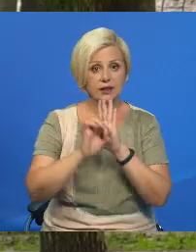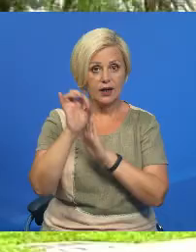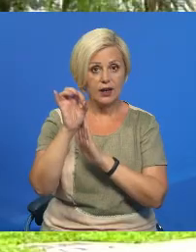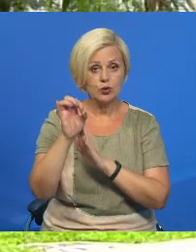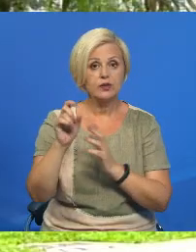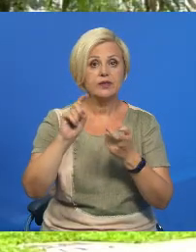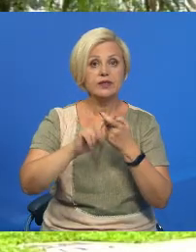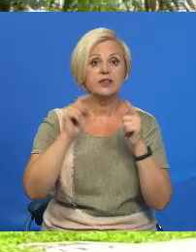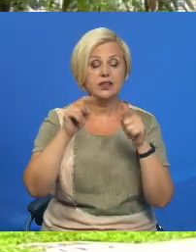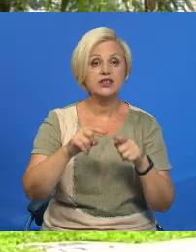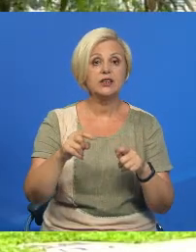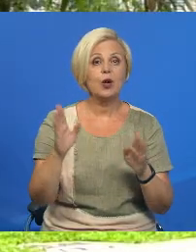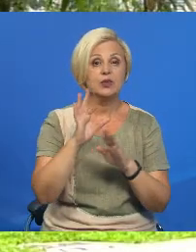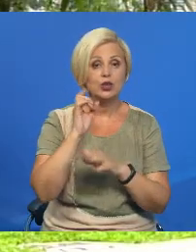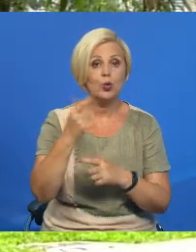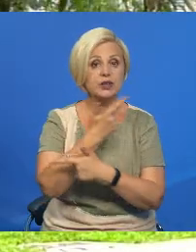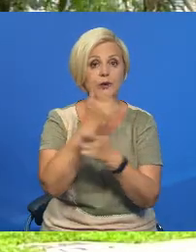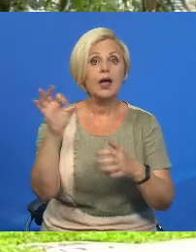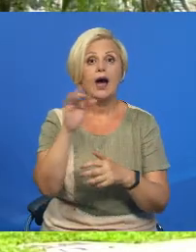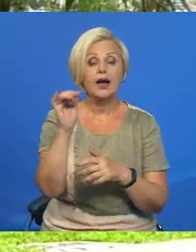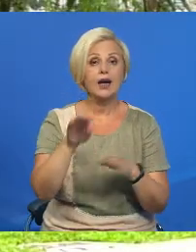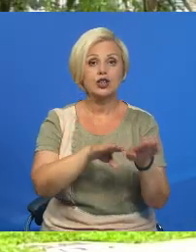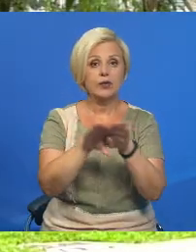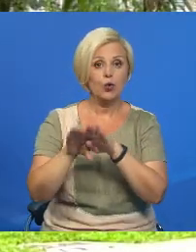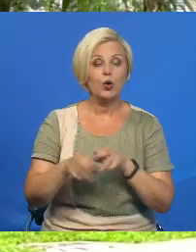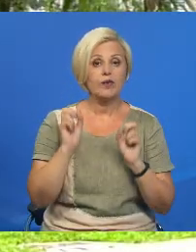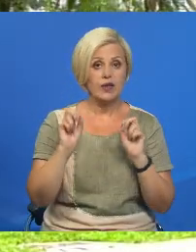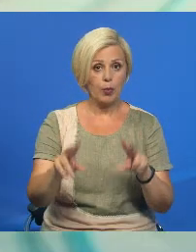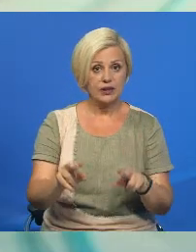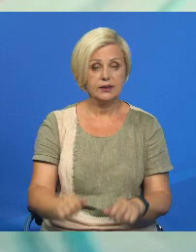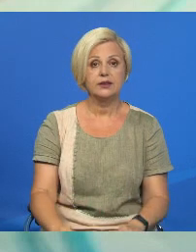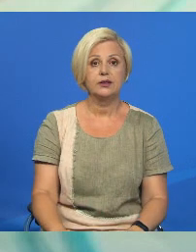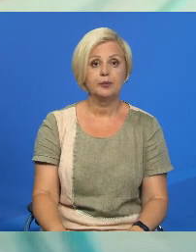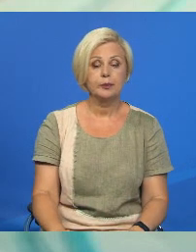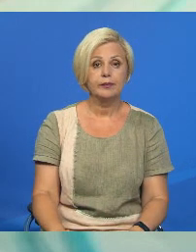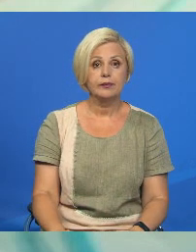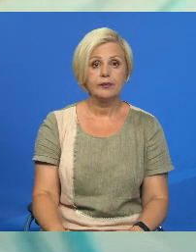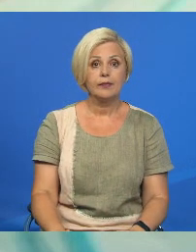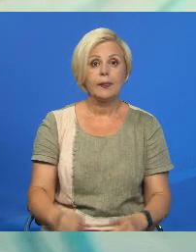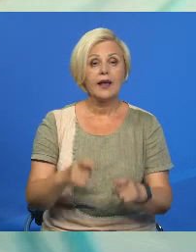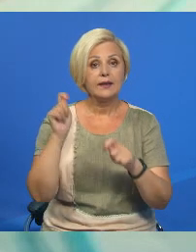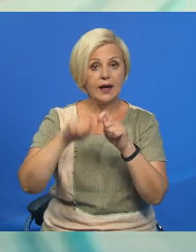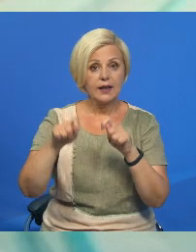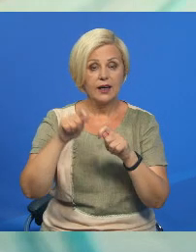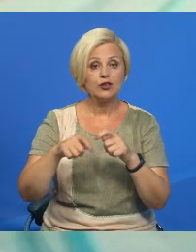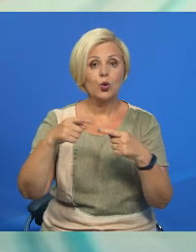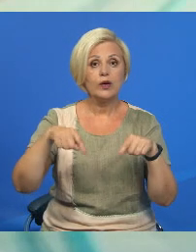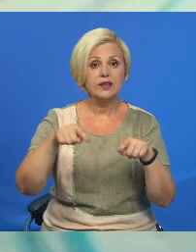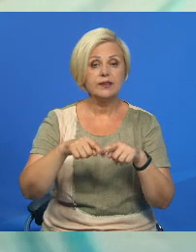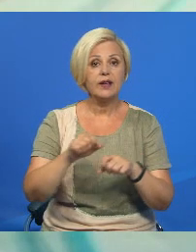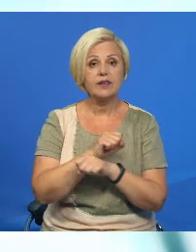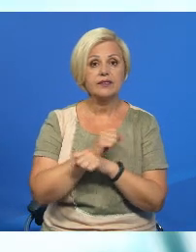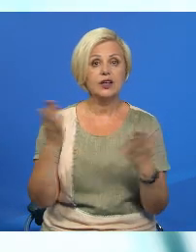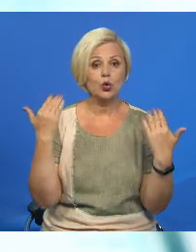В связи с чем синоптики обвестили оранжевую зровень небезпеки. На контроле сфера санаторно